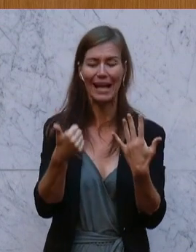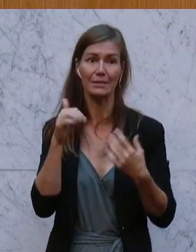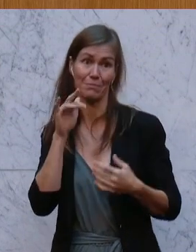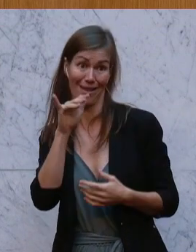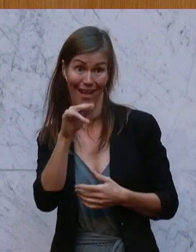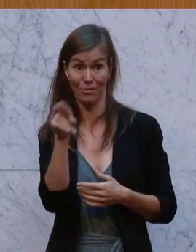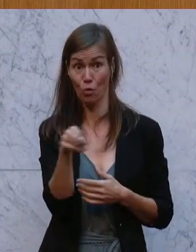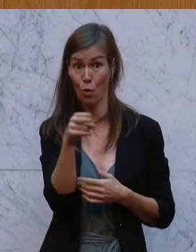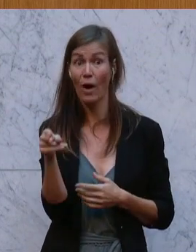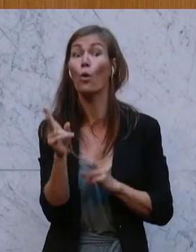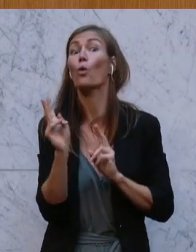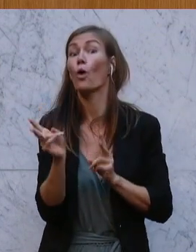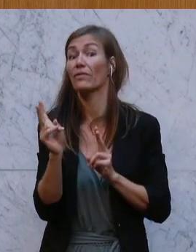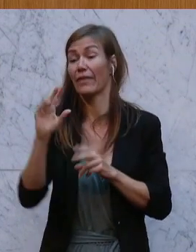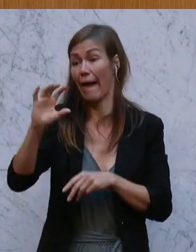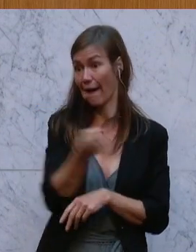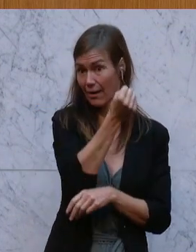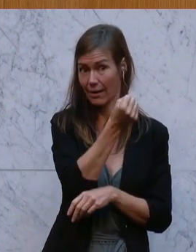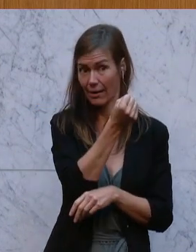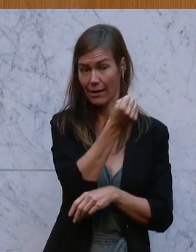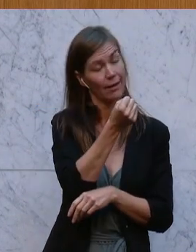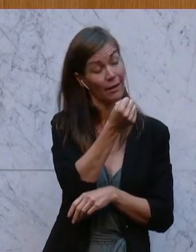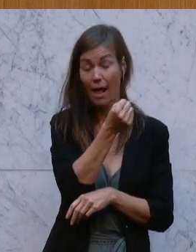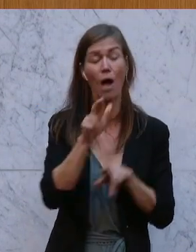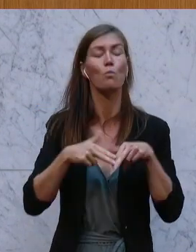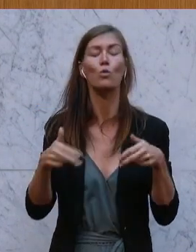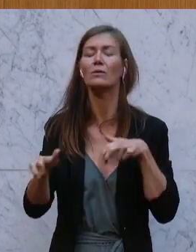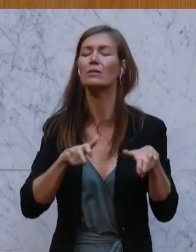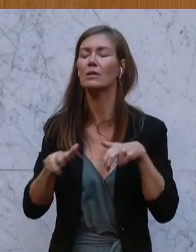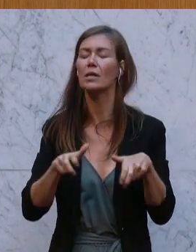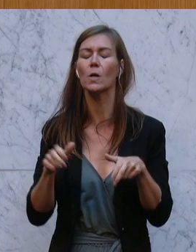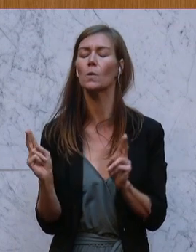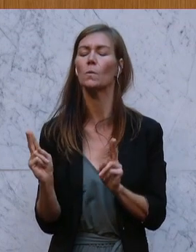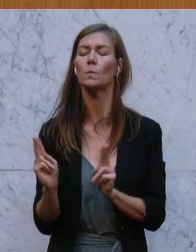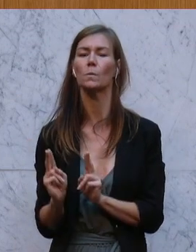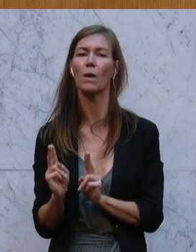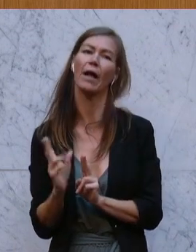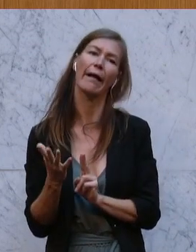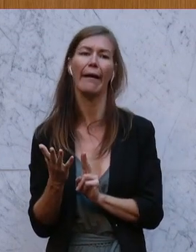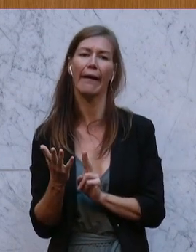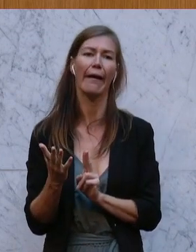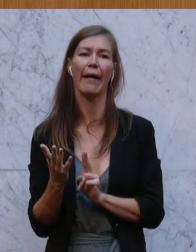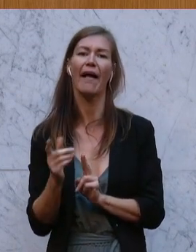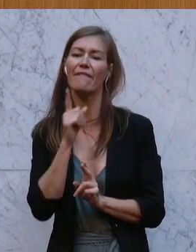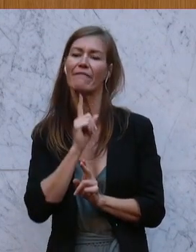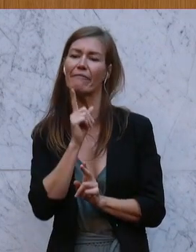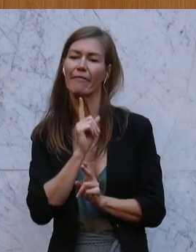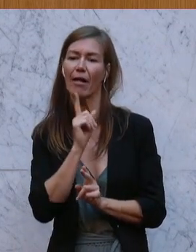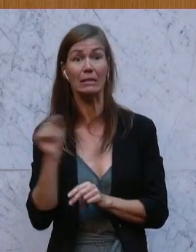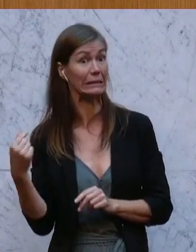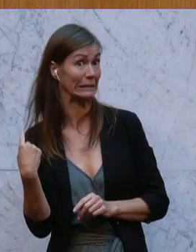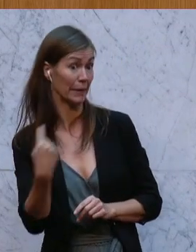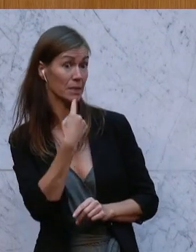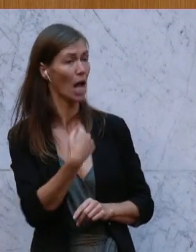geführt. Die Bundesregierung hat ein abgespecktes Modell, hat behauptet, ihr Modell würde 3 bis 4